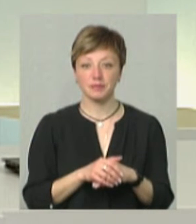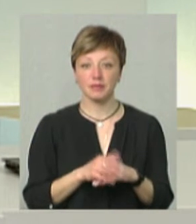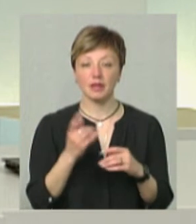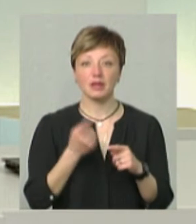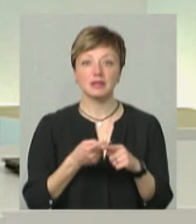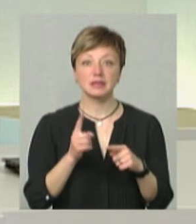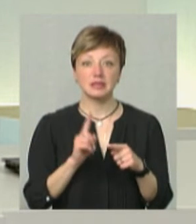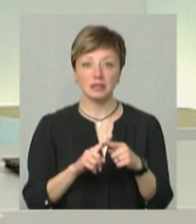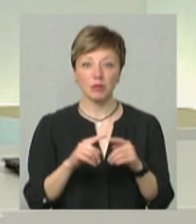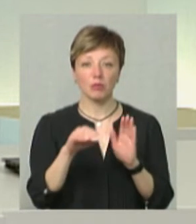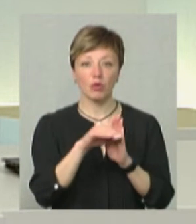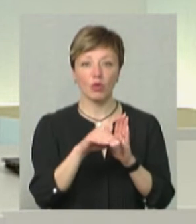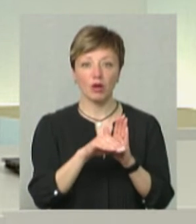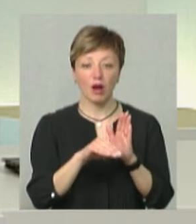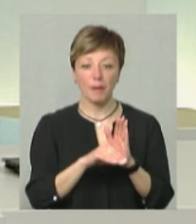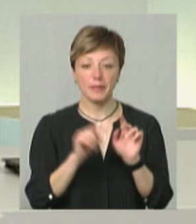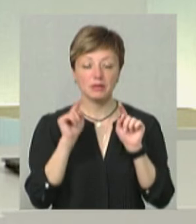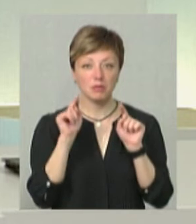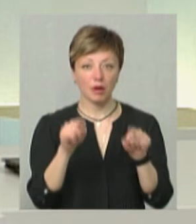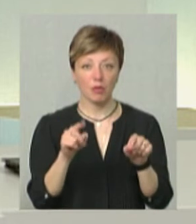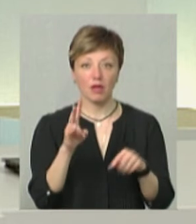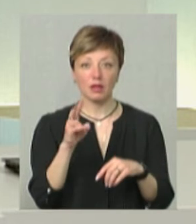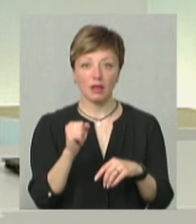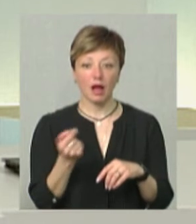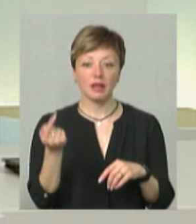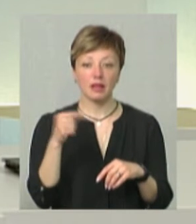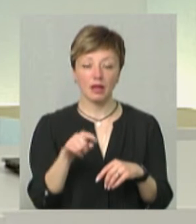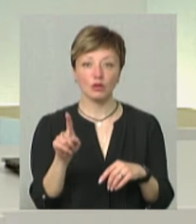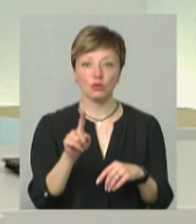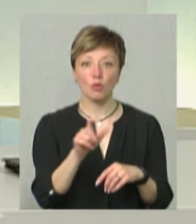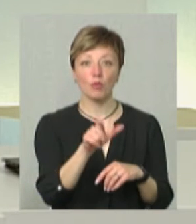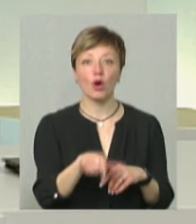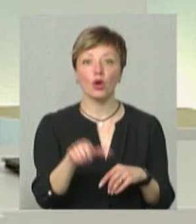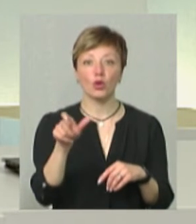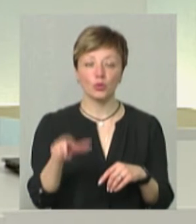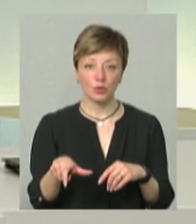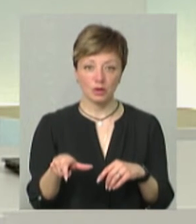Ця програма саме спрямована на те, щоб люди